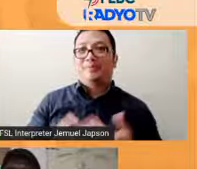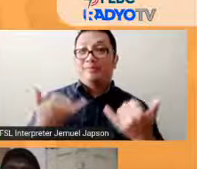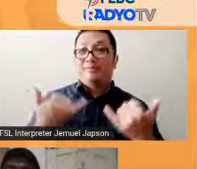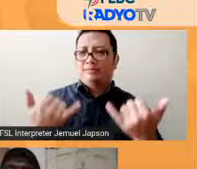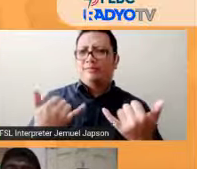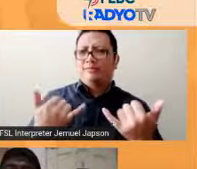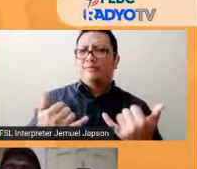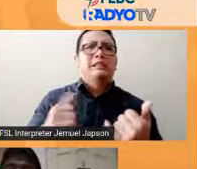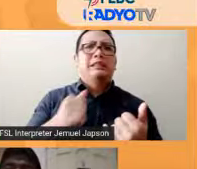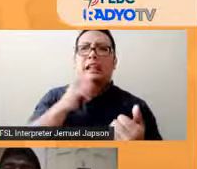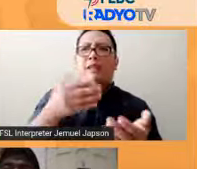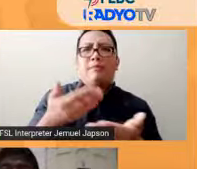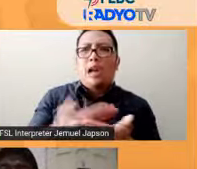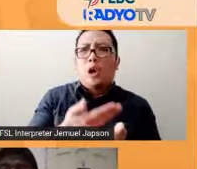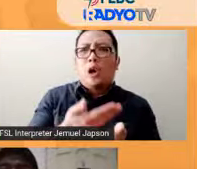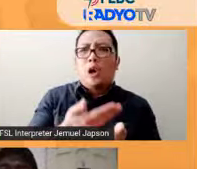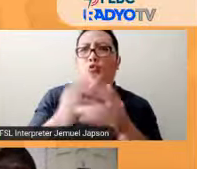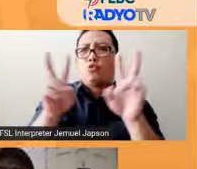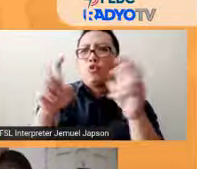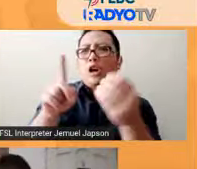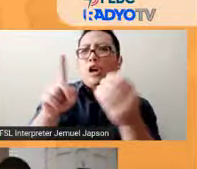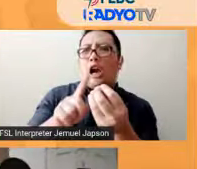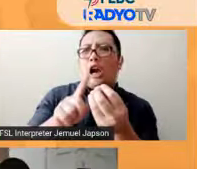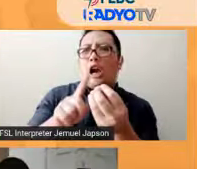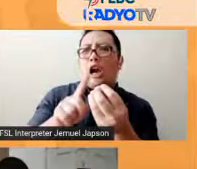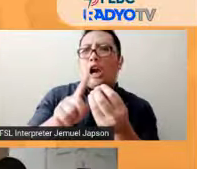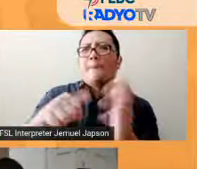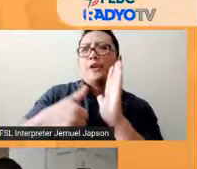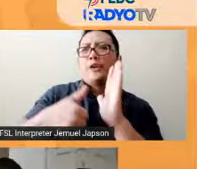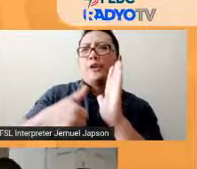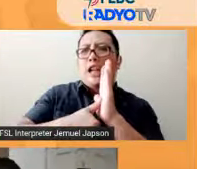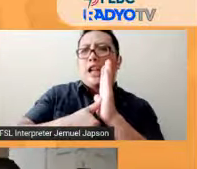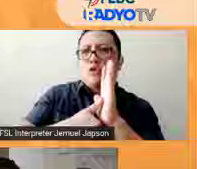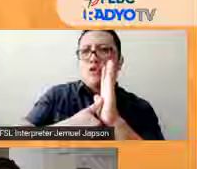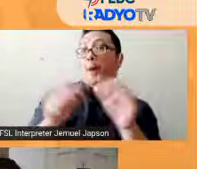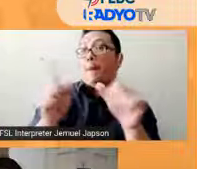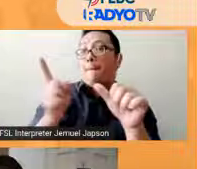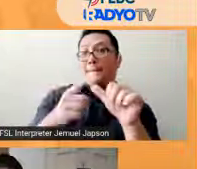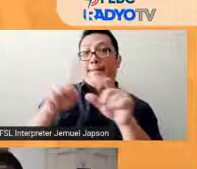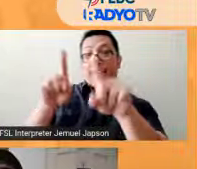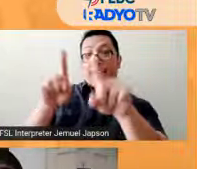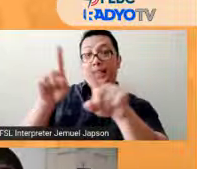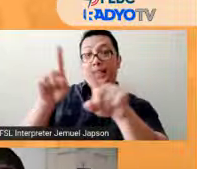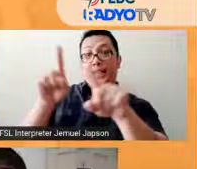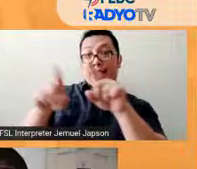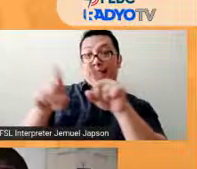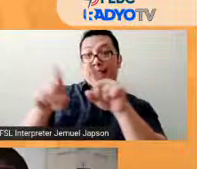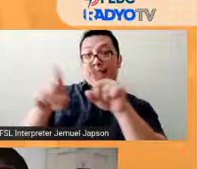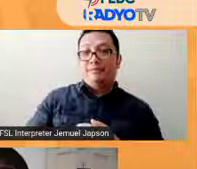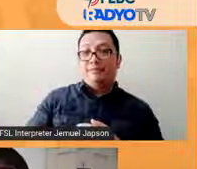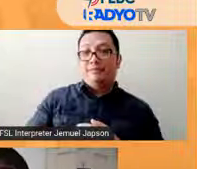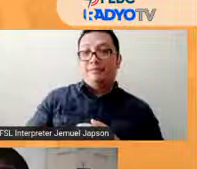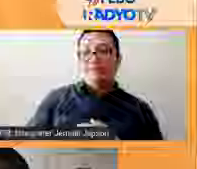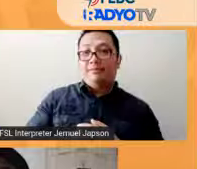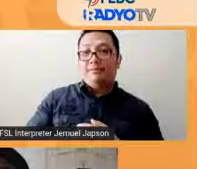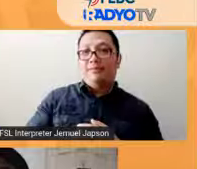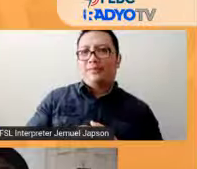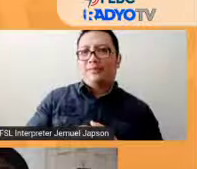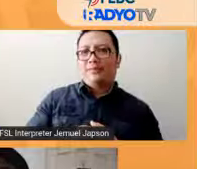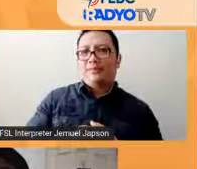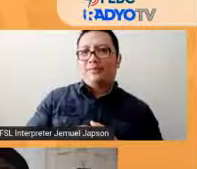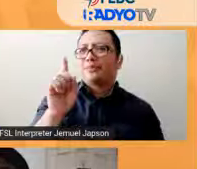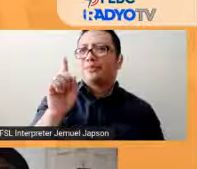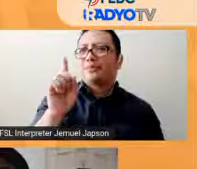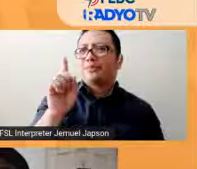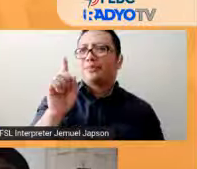patungkol sa eleksyon. So, yung una po natin katanungan, ano po yung mahalagang role o bahagi